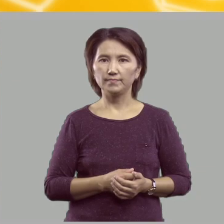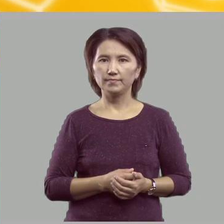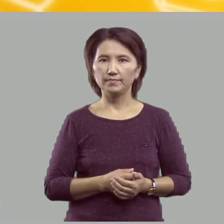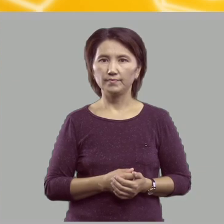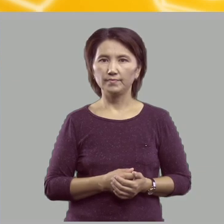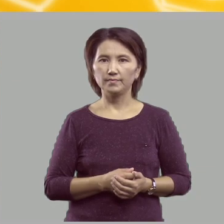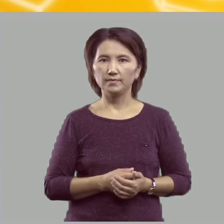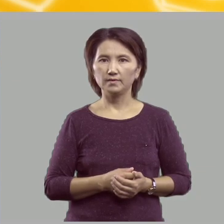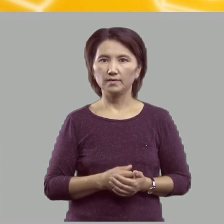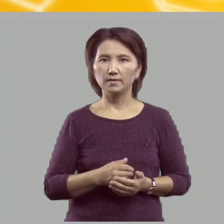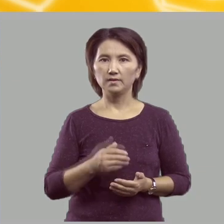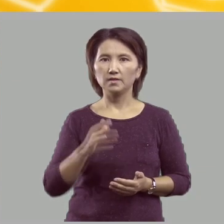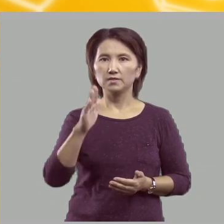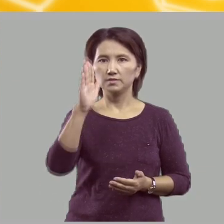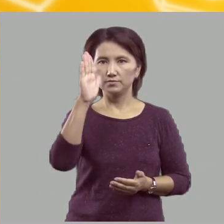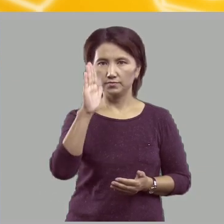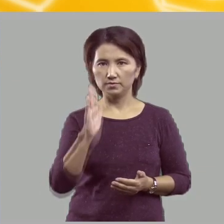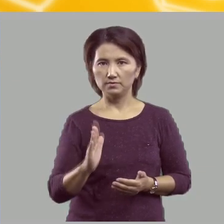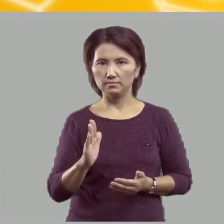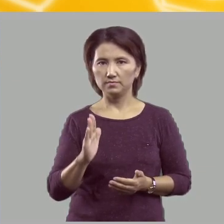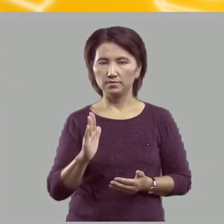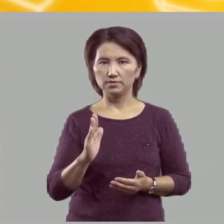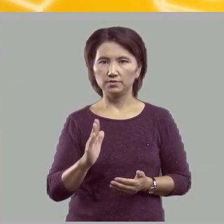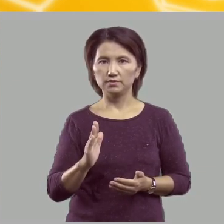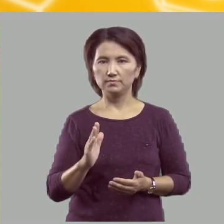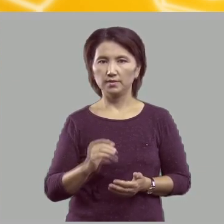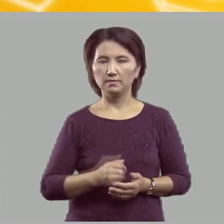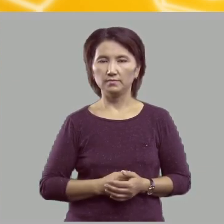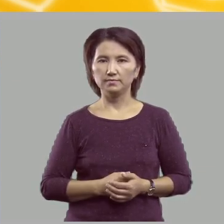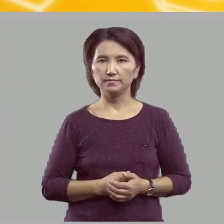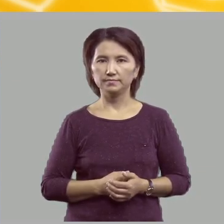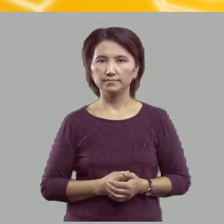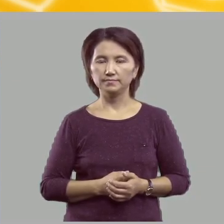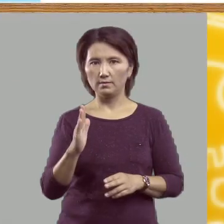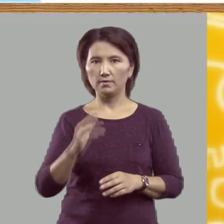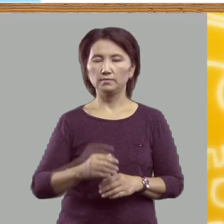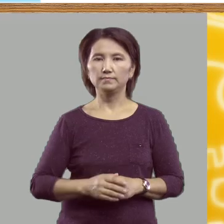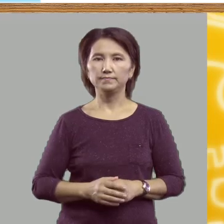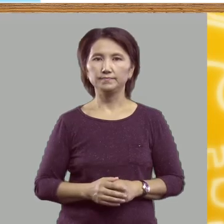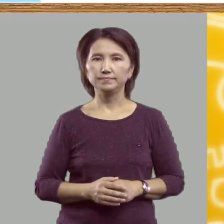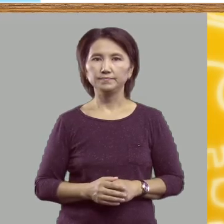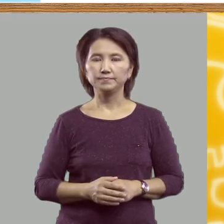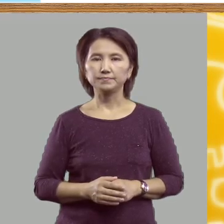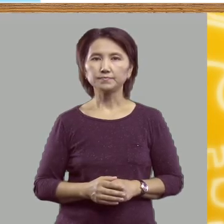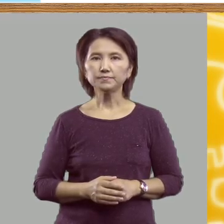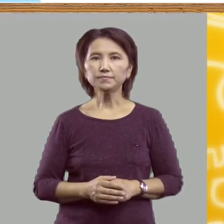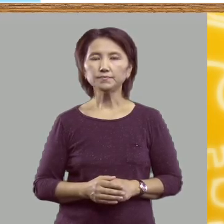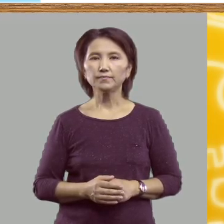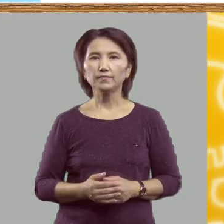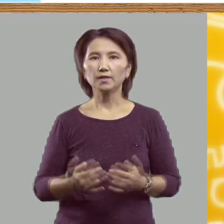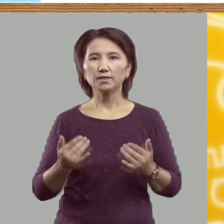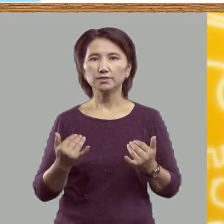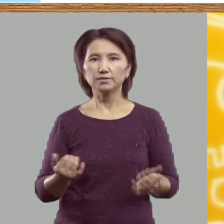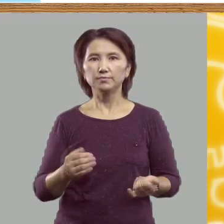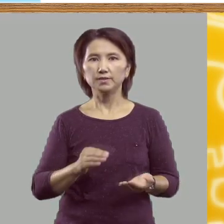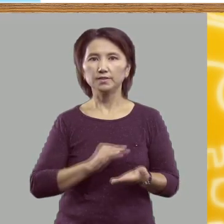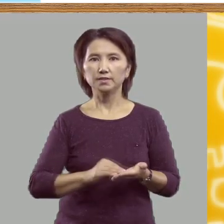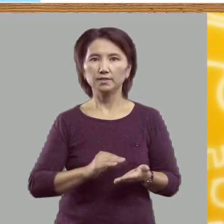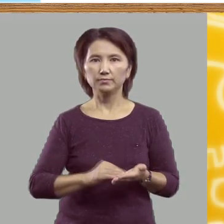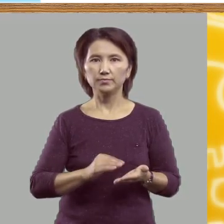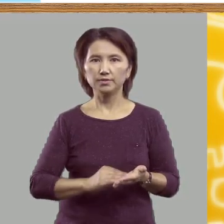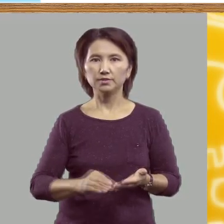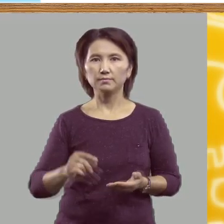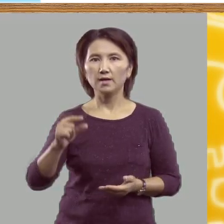Спину держите прямо. А теперь напишем маленькую